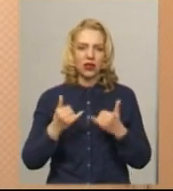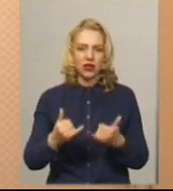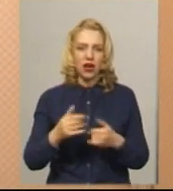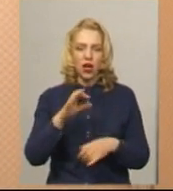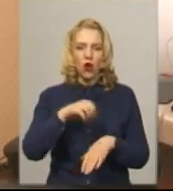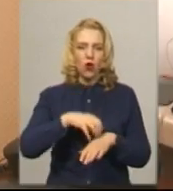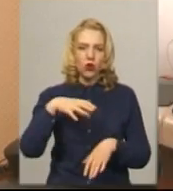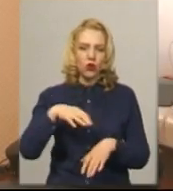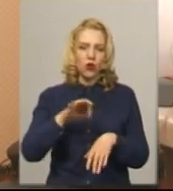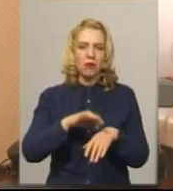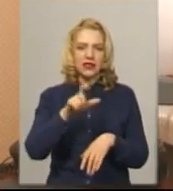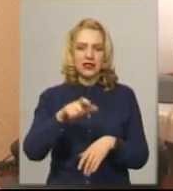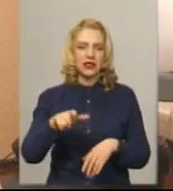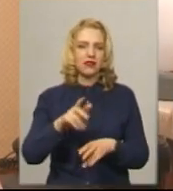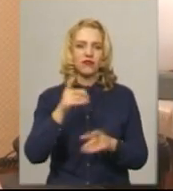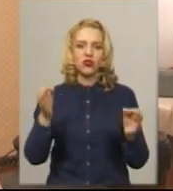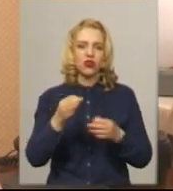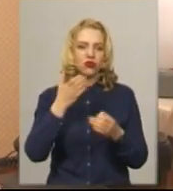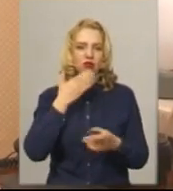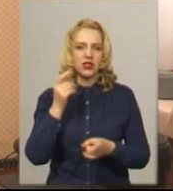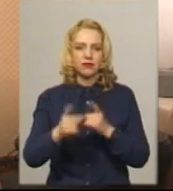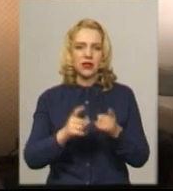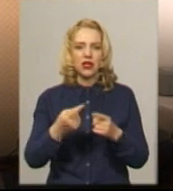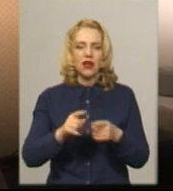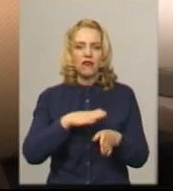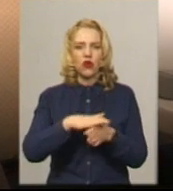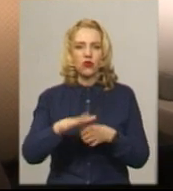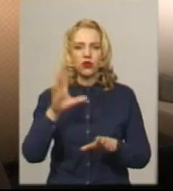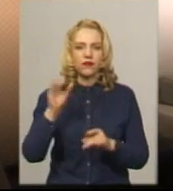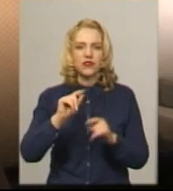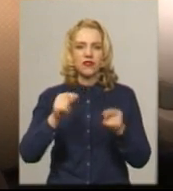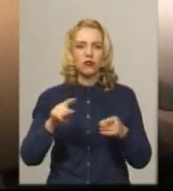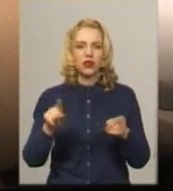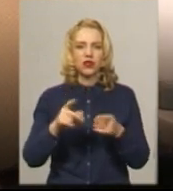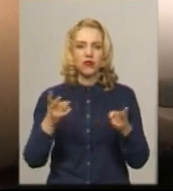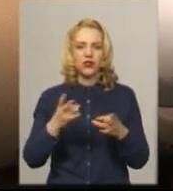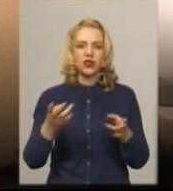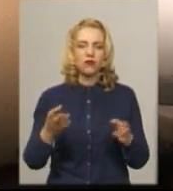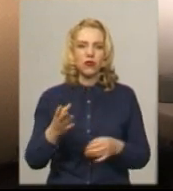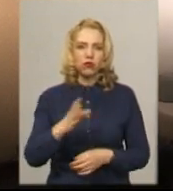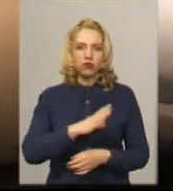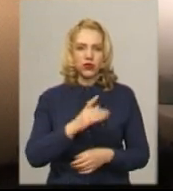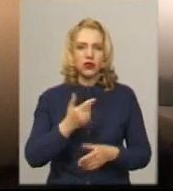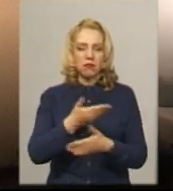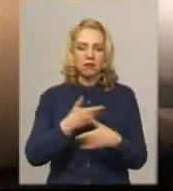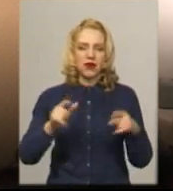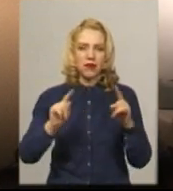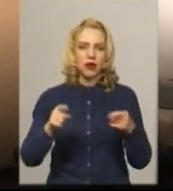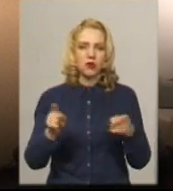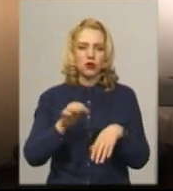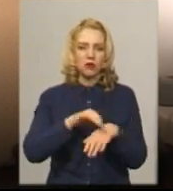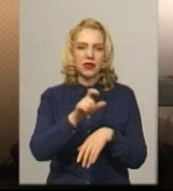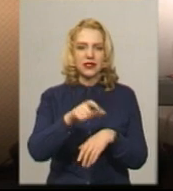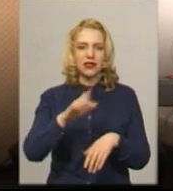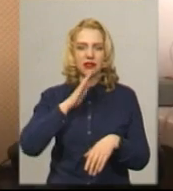нічого не змінилося. Ми виконуємо всі ті вимоги, які повинні бути. Ми вимагаємо, щоб також пацієнти